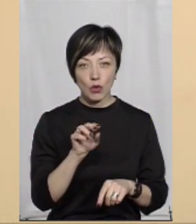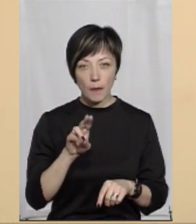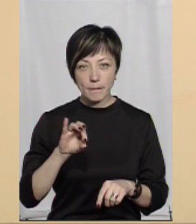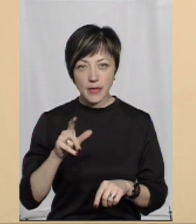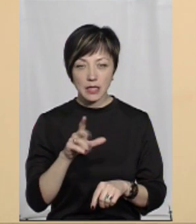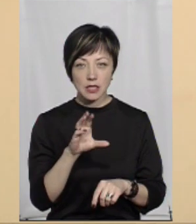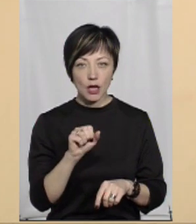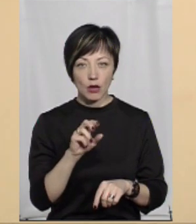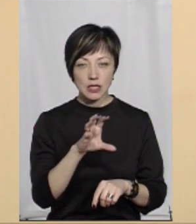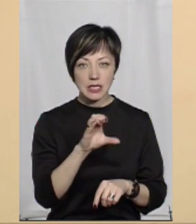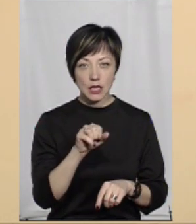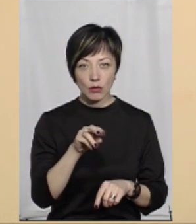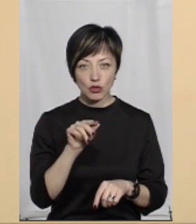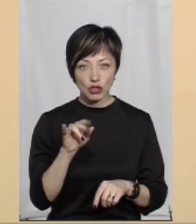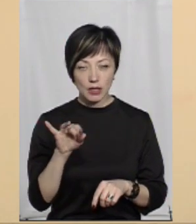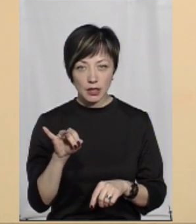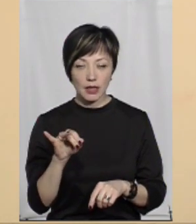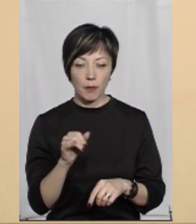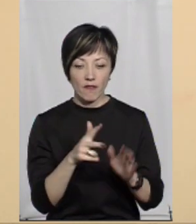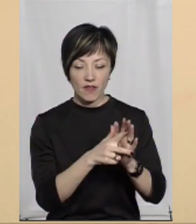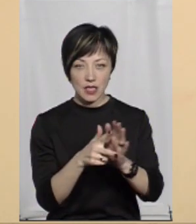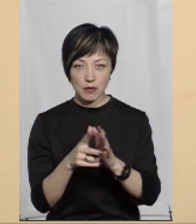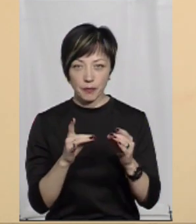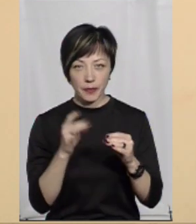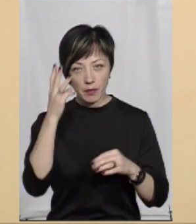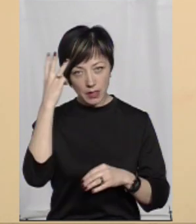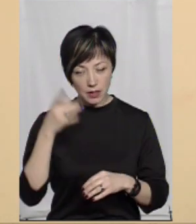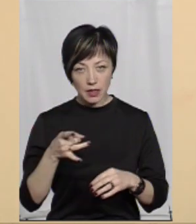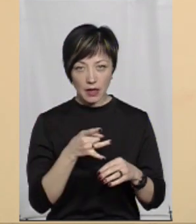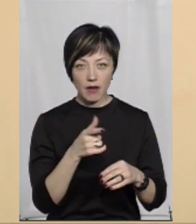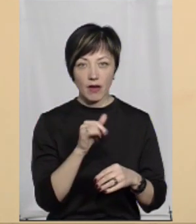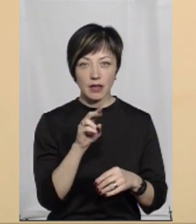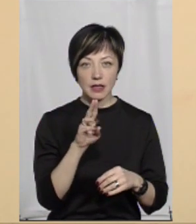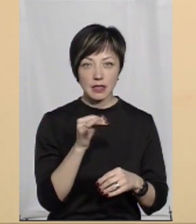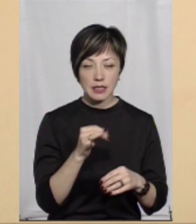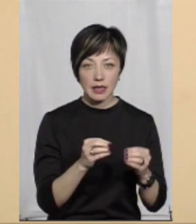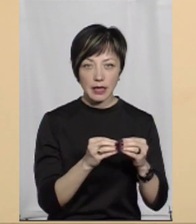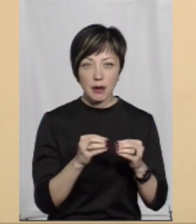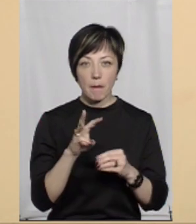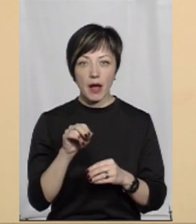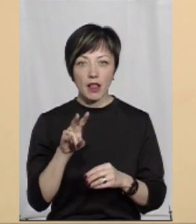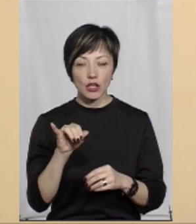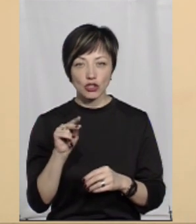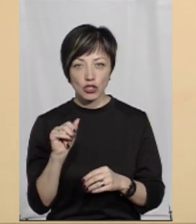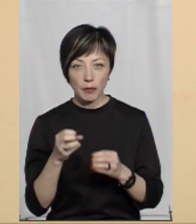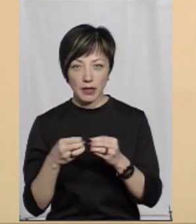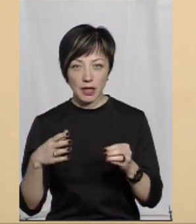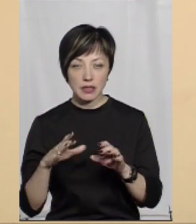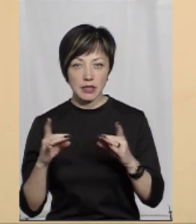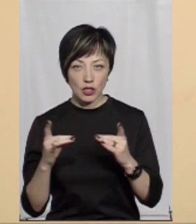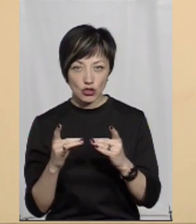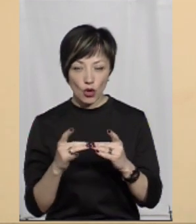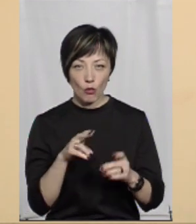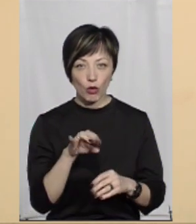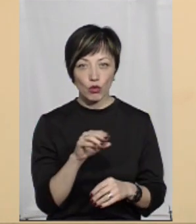Підгірне відділення по 8 ліжок. В Хмельницькому районі Гвардійське на 10 і Малиничське відділення на 15 ліжок. Плужне